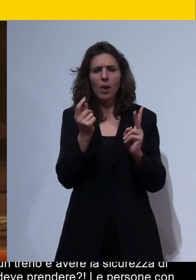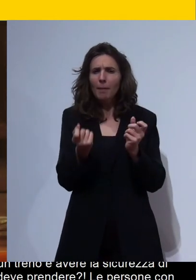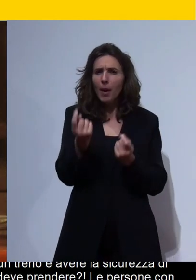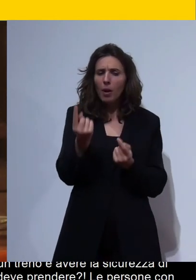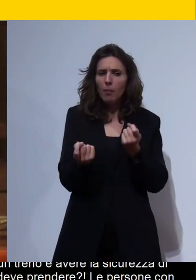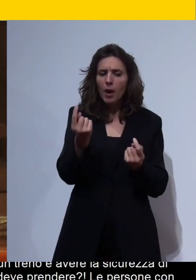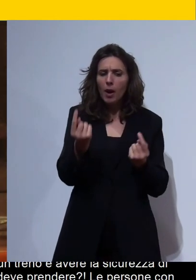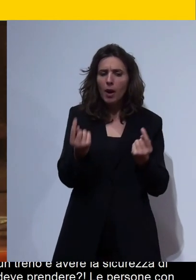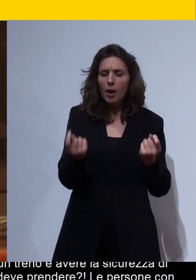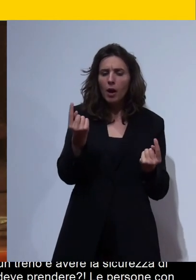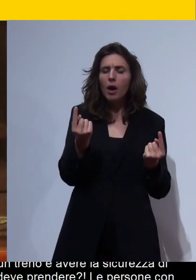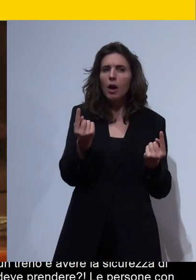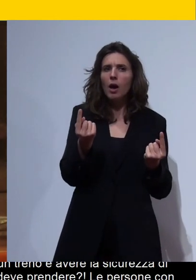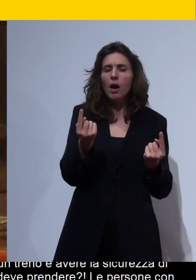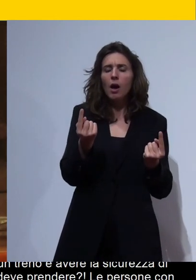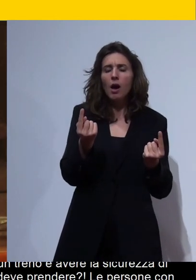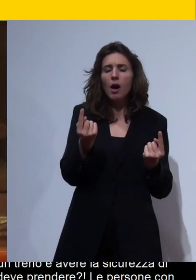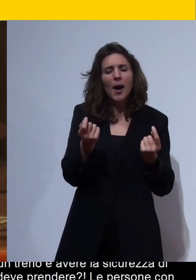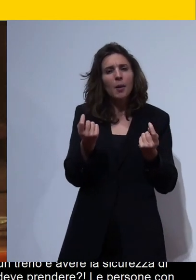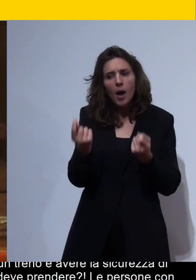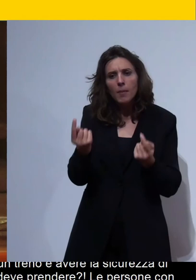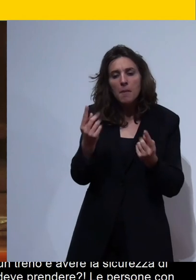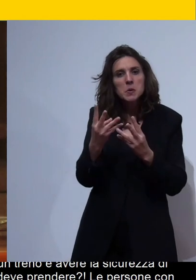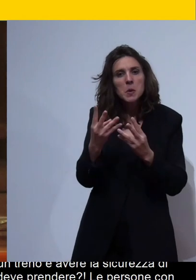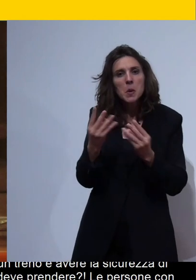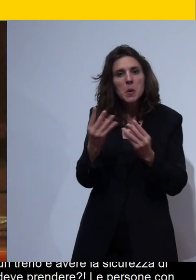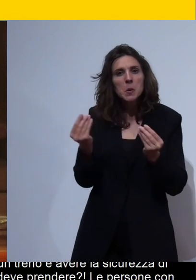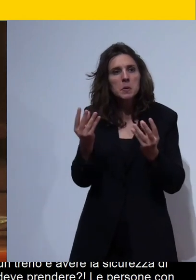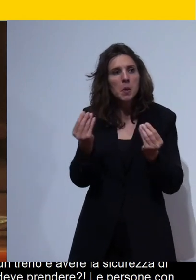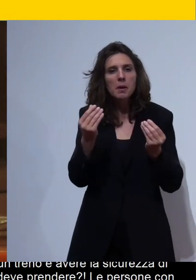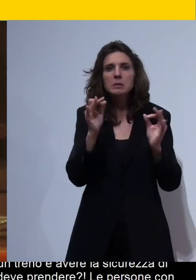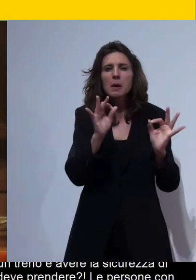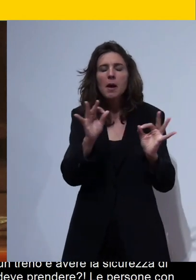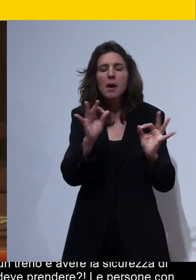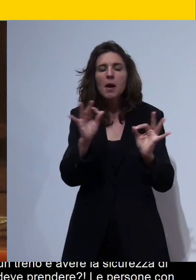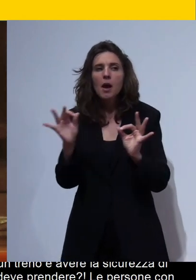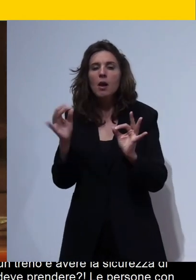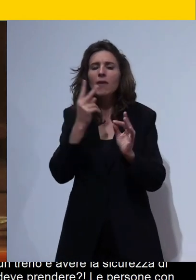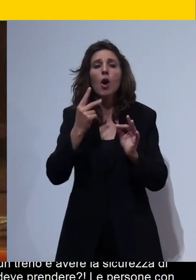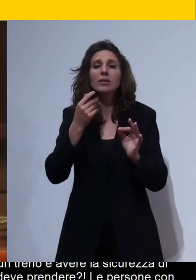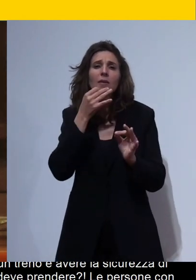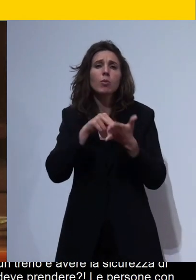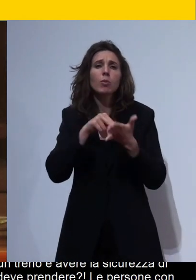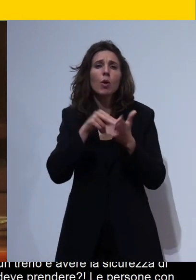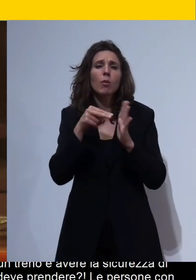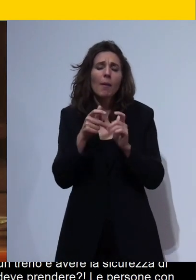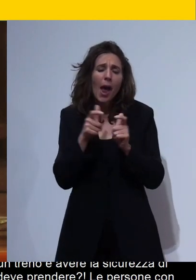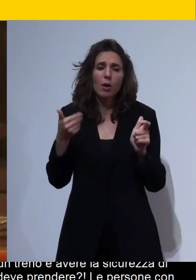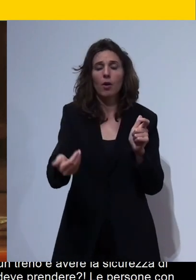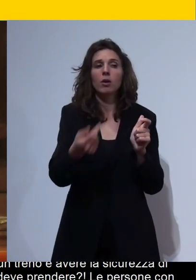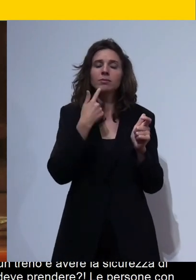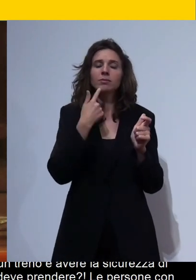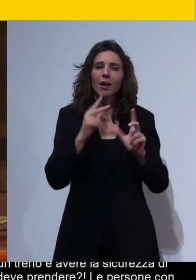neanche in minima parte questo problema è un problema ancora enorme e quindi ripeto